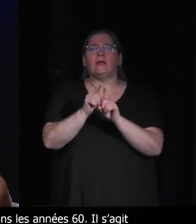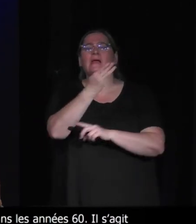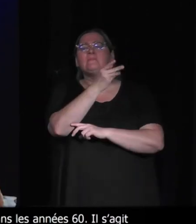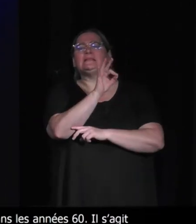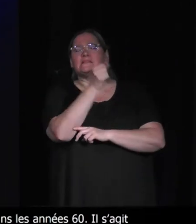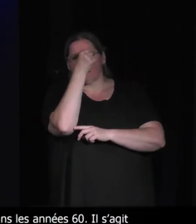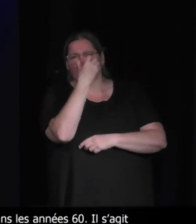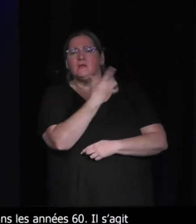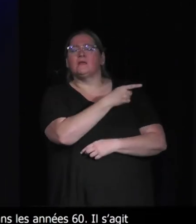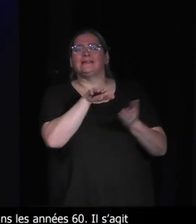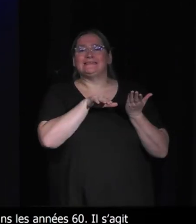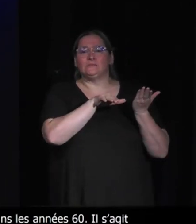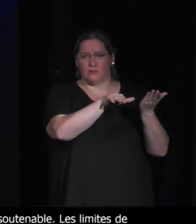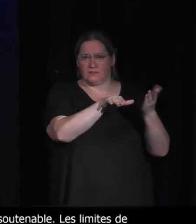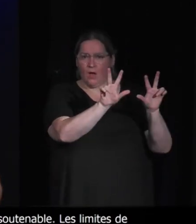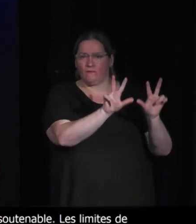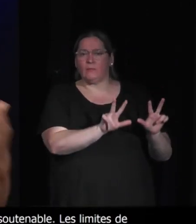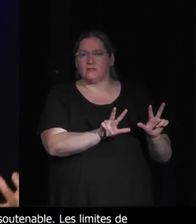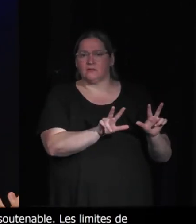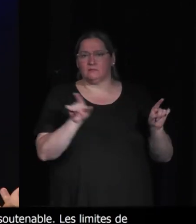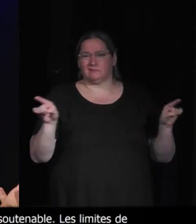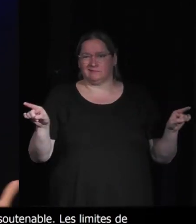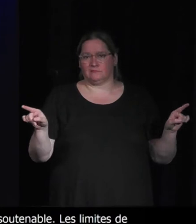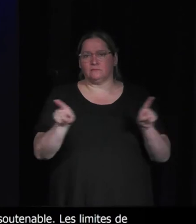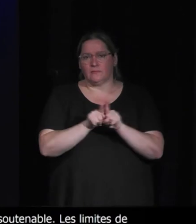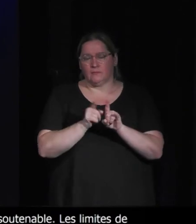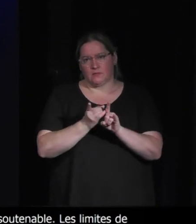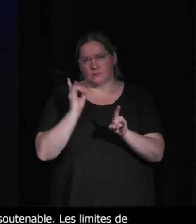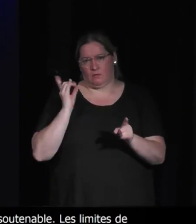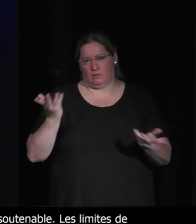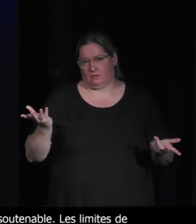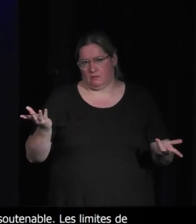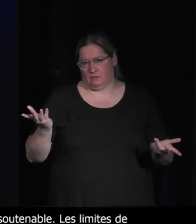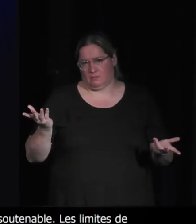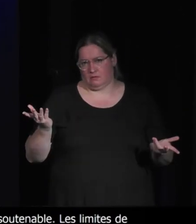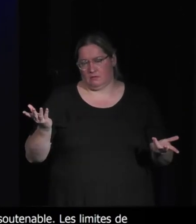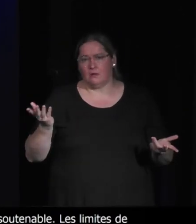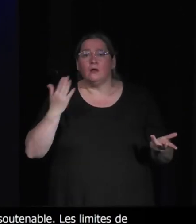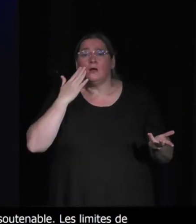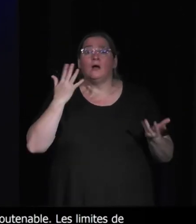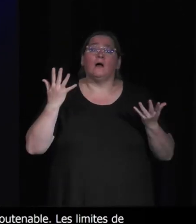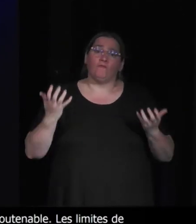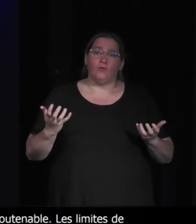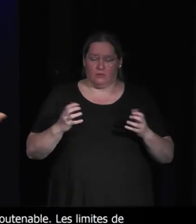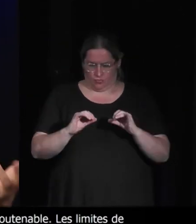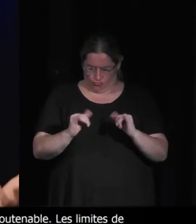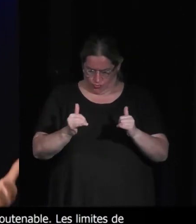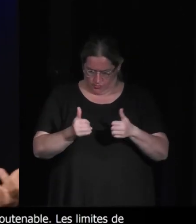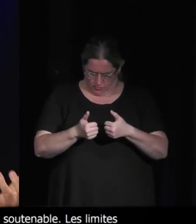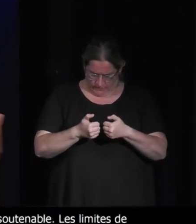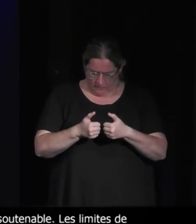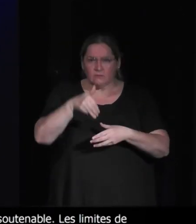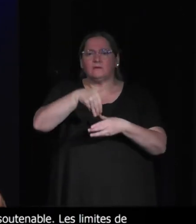dans lesquelles on a de la simulation informatique. Donc, y a une certaine histoire déjà. Je me dis, peut-être que si on veut chercher à faire du jeu vidéo écologique,